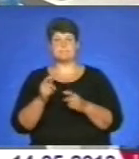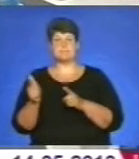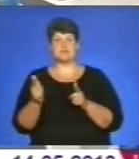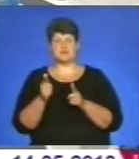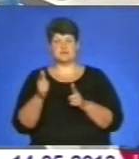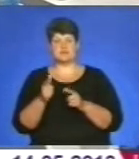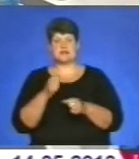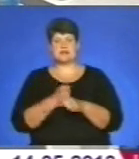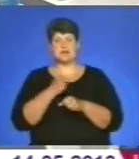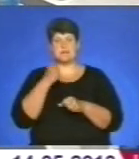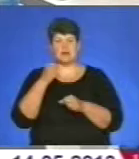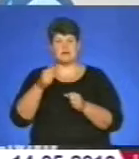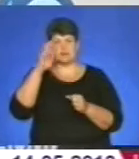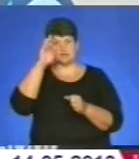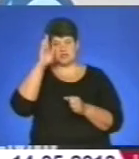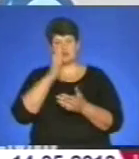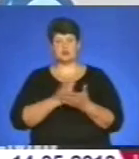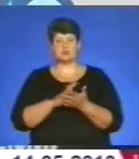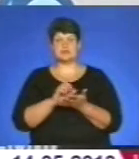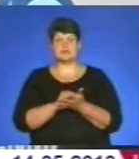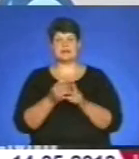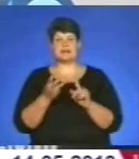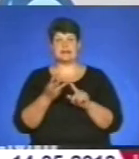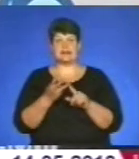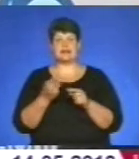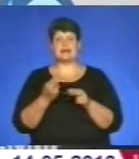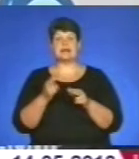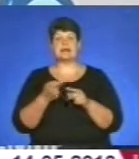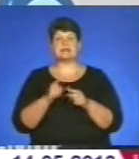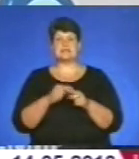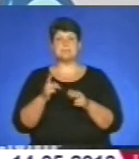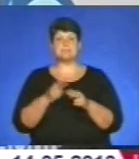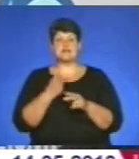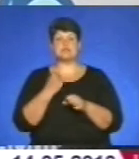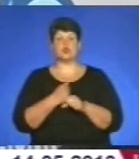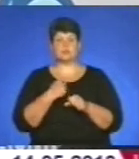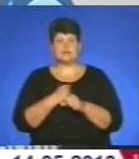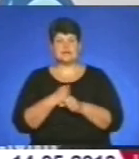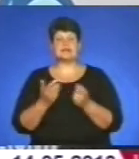Державної служби зайнятості. Третя категорія – це безробітні, які